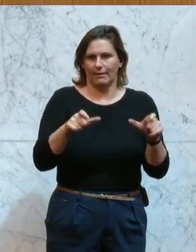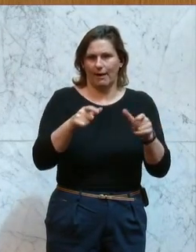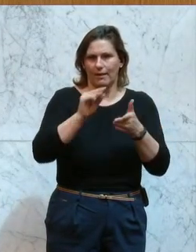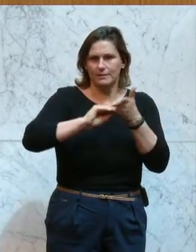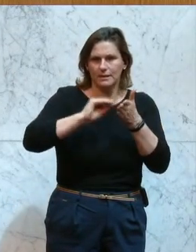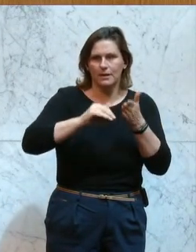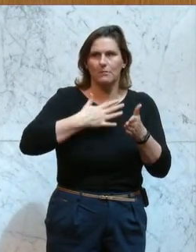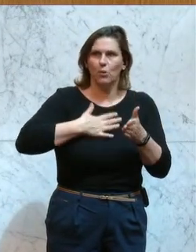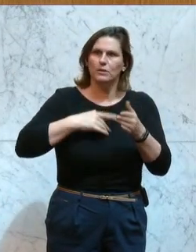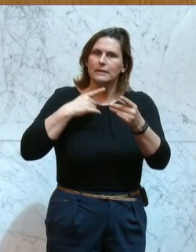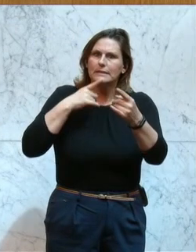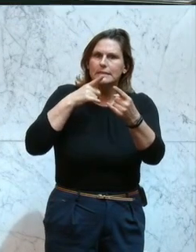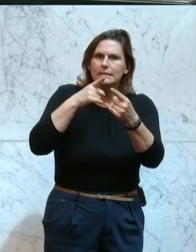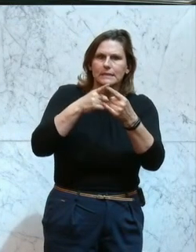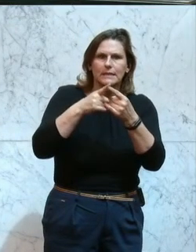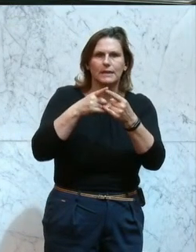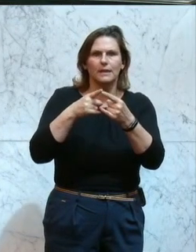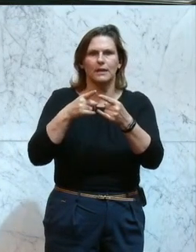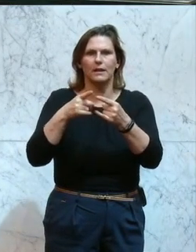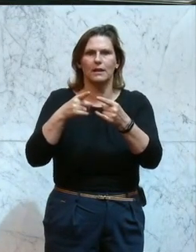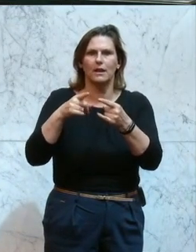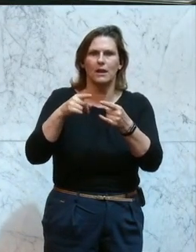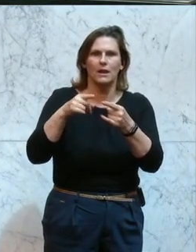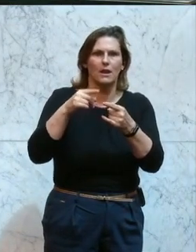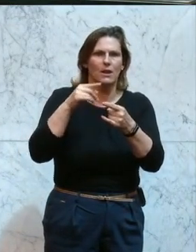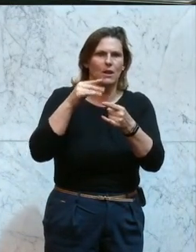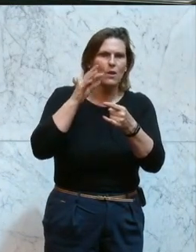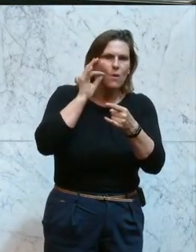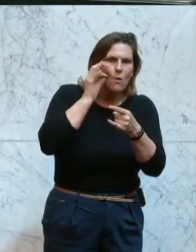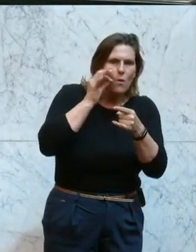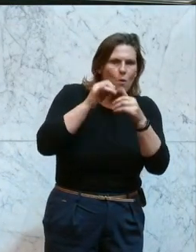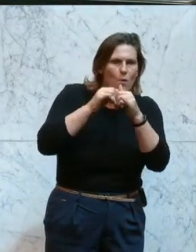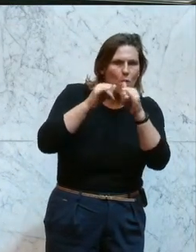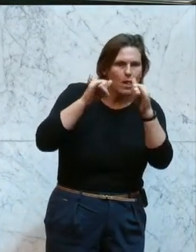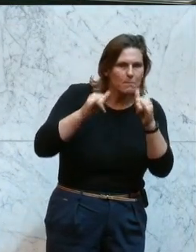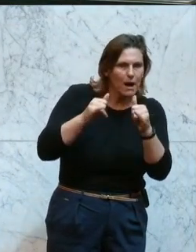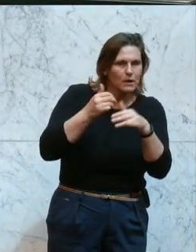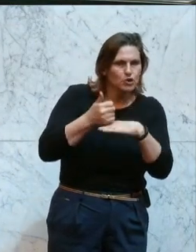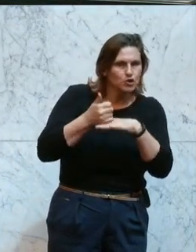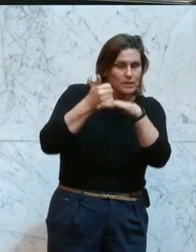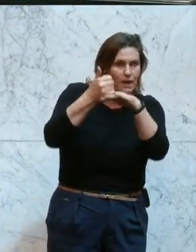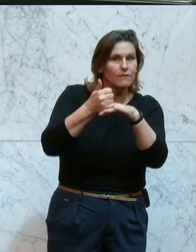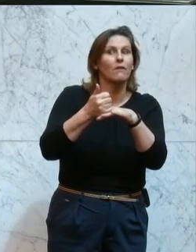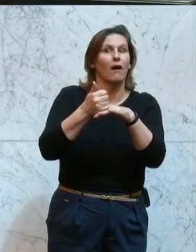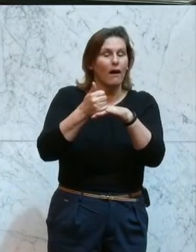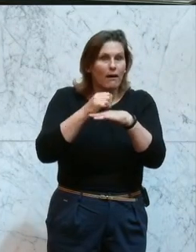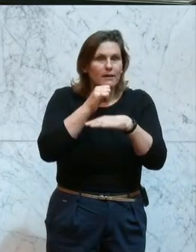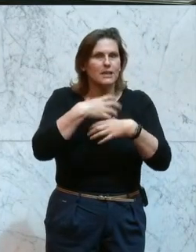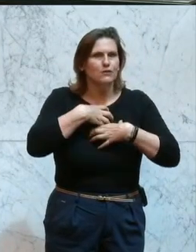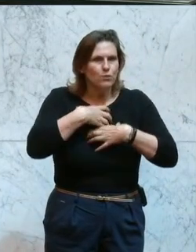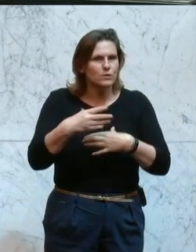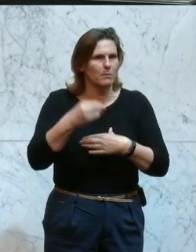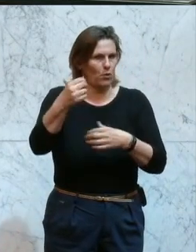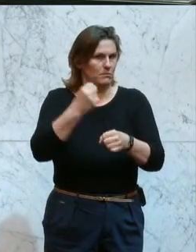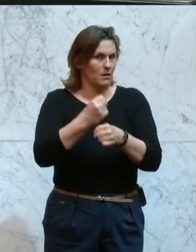ÖPAG-Chef werden wollte. Er durfte sich die Ausschreibung selber auf den Leib schneidern und, oh Wunder, er bekam den Job dann. Fakt oder